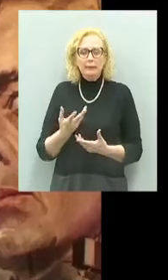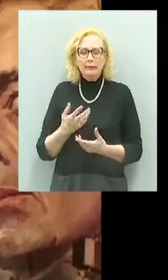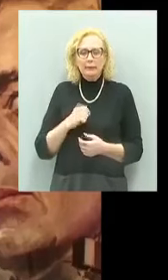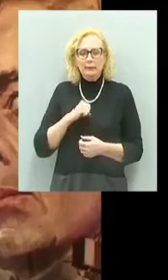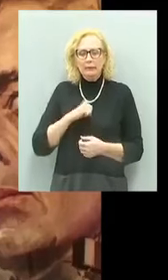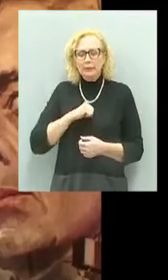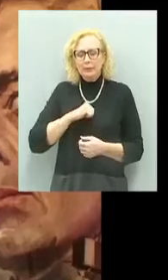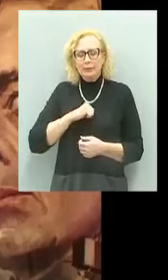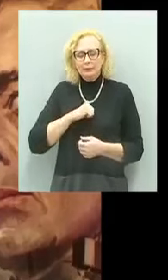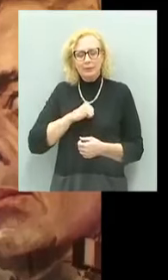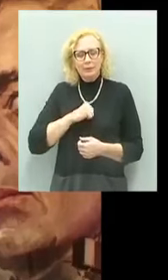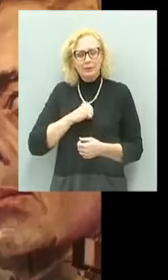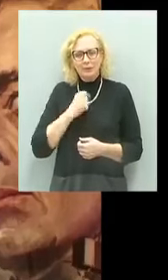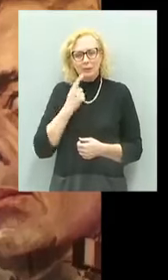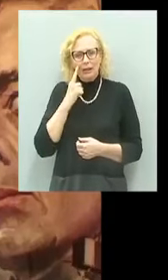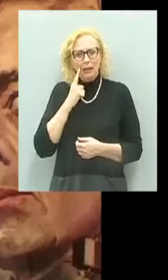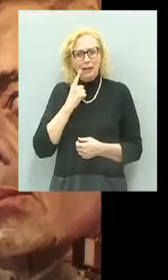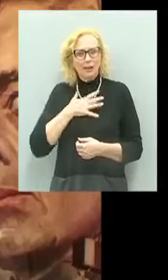mi emoziono un po' perché,